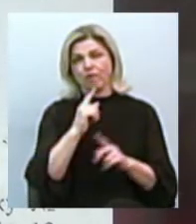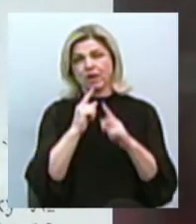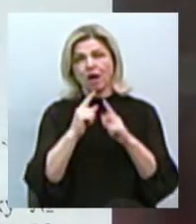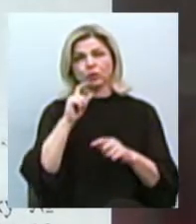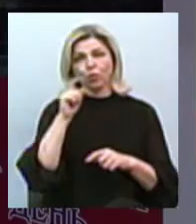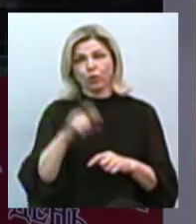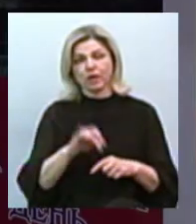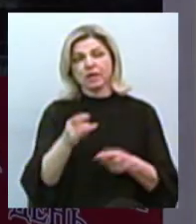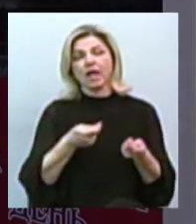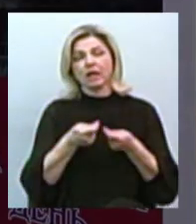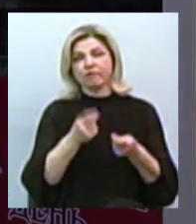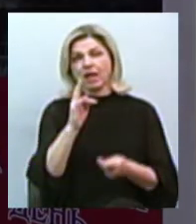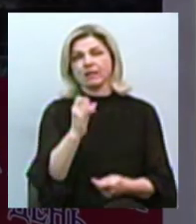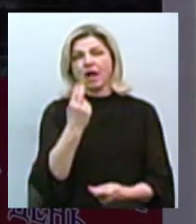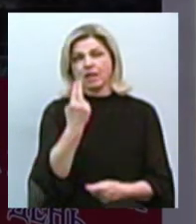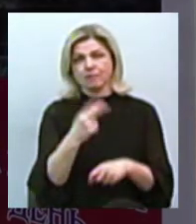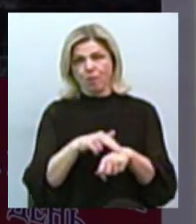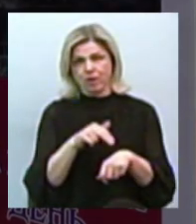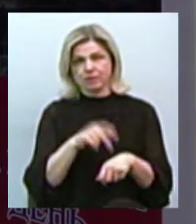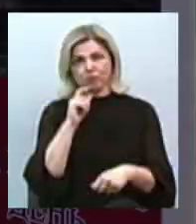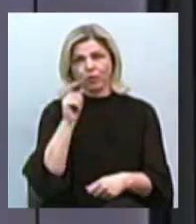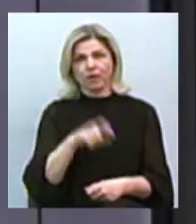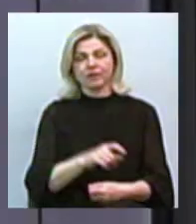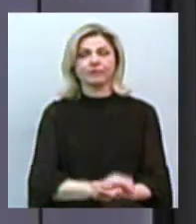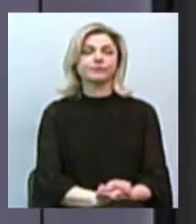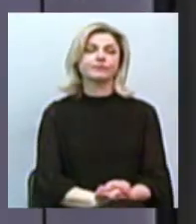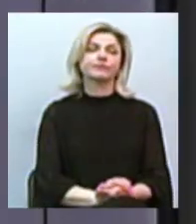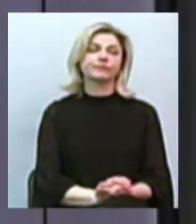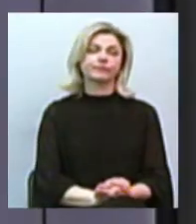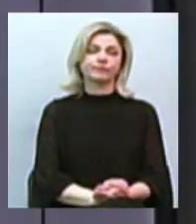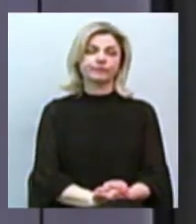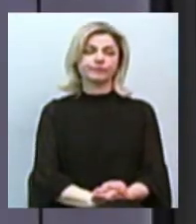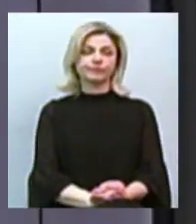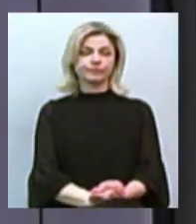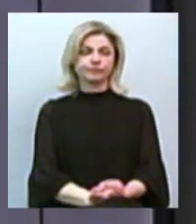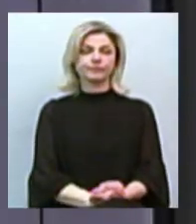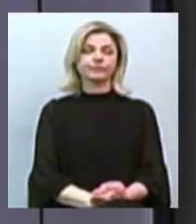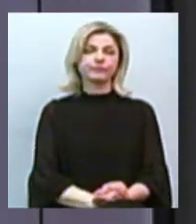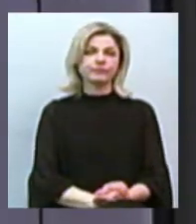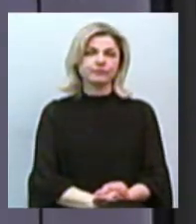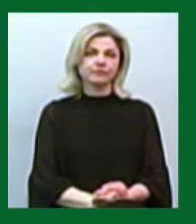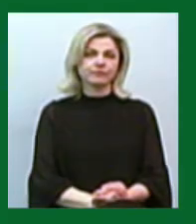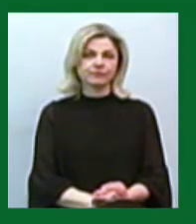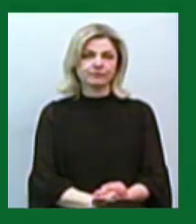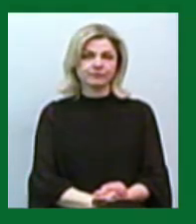та керівництва Національної поліції України. Ніна Булах, Сергій Коропятник, новини на Суспільному, Миколаїв.